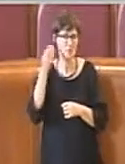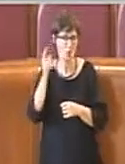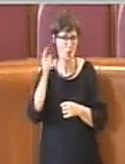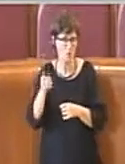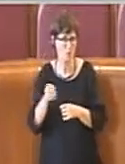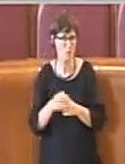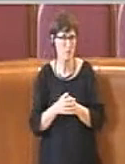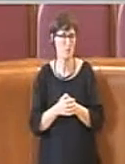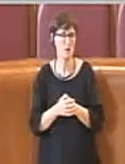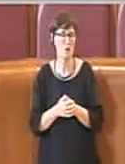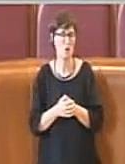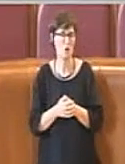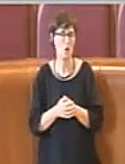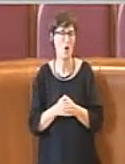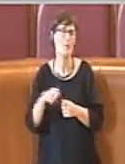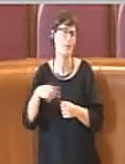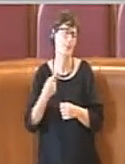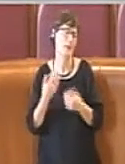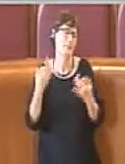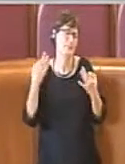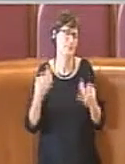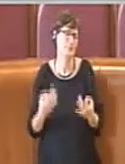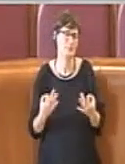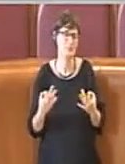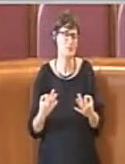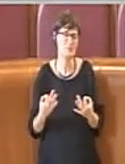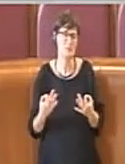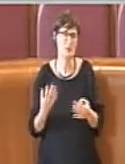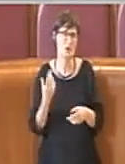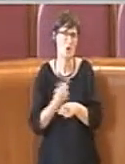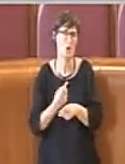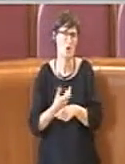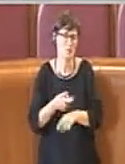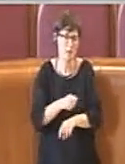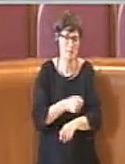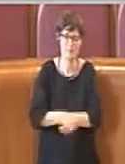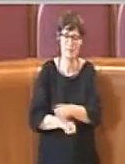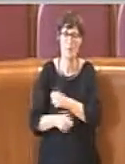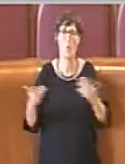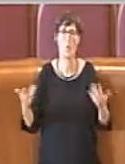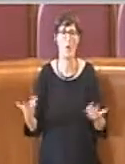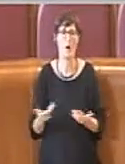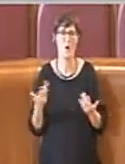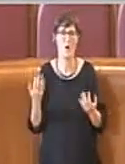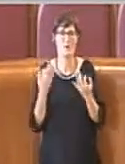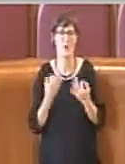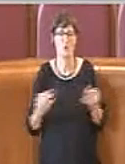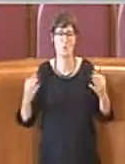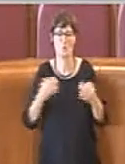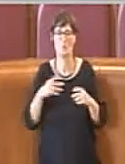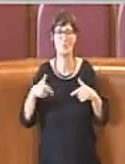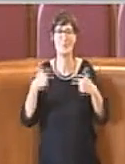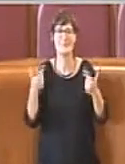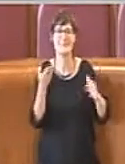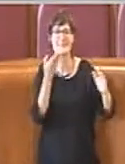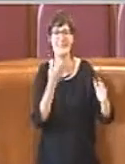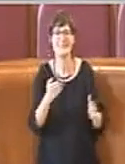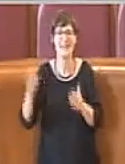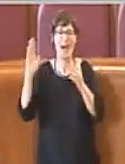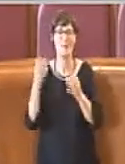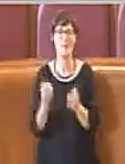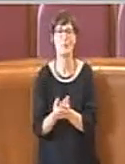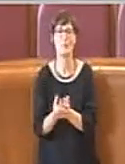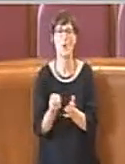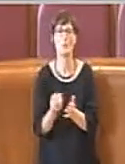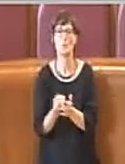faremo quello che è giusto per salvare le attività produttive. Non sono i ricorsi che devono orientare, anche